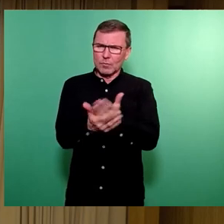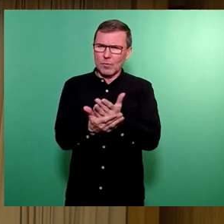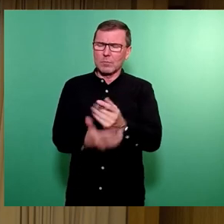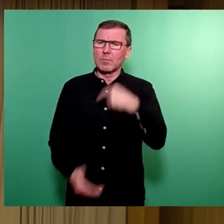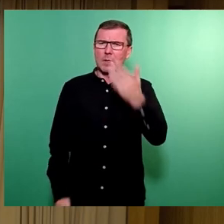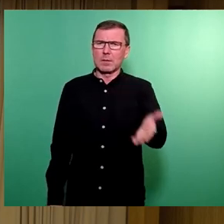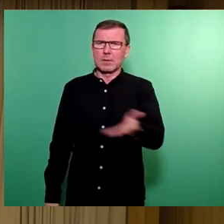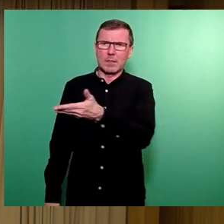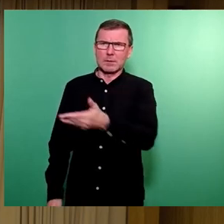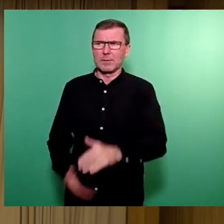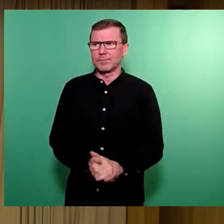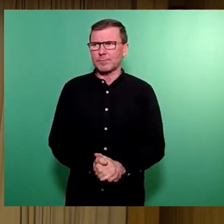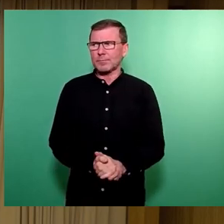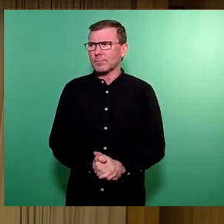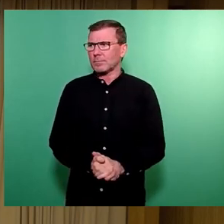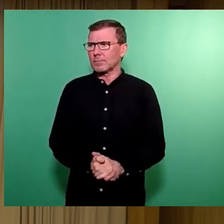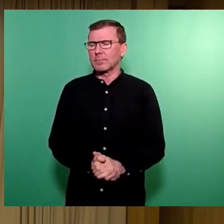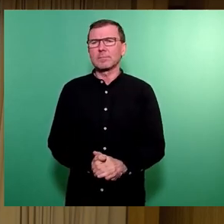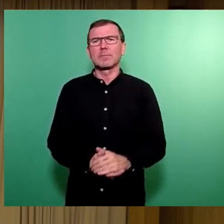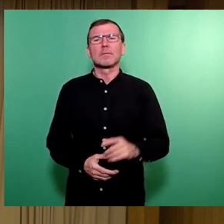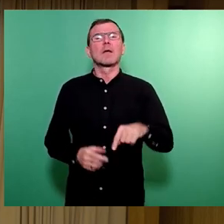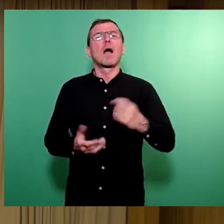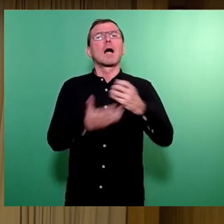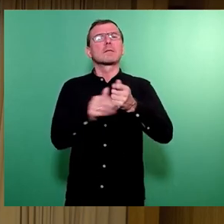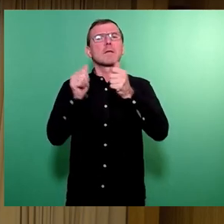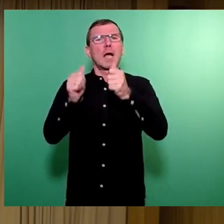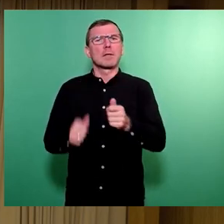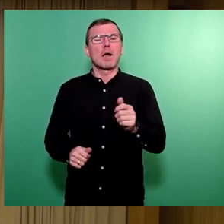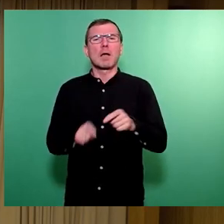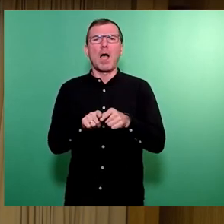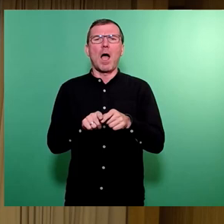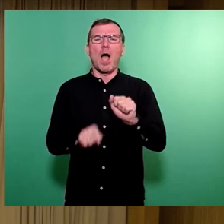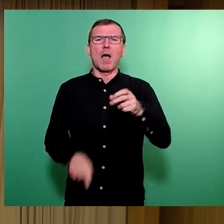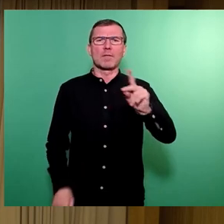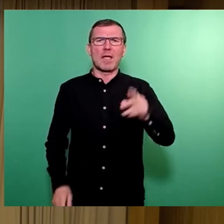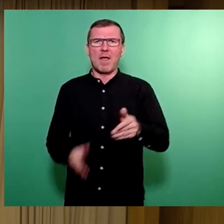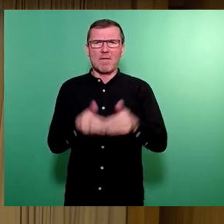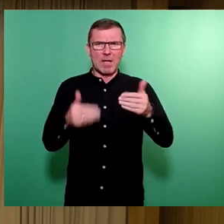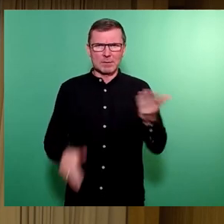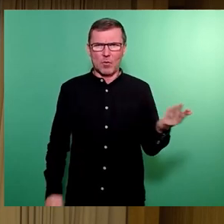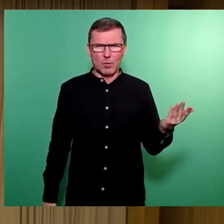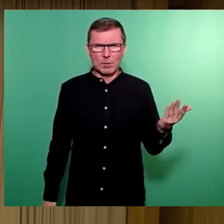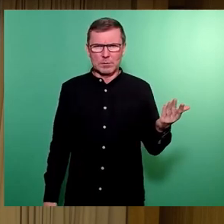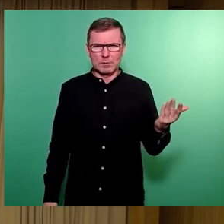darf ich fragen. Dann, Ersetzungsantrag AfD-Fraktion. Bitte schön, Frau Schöps.